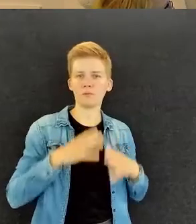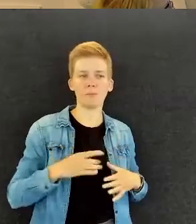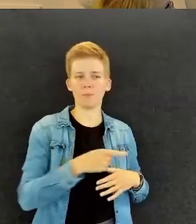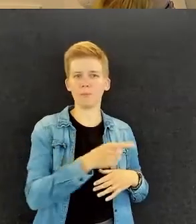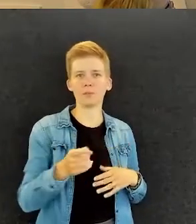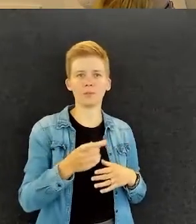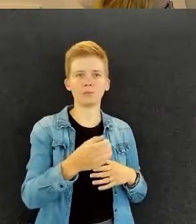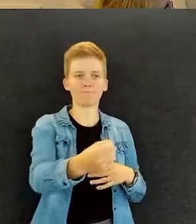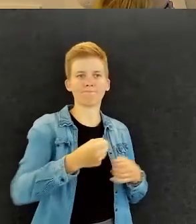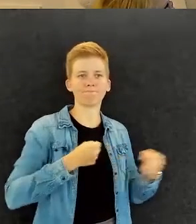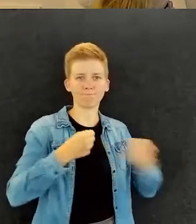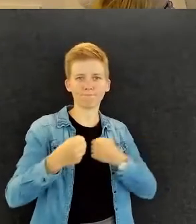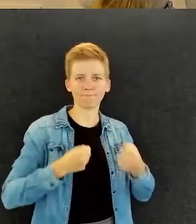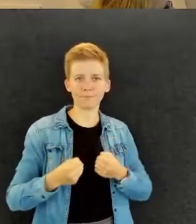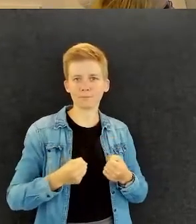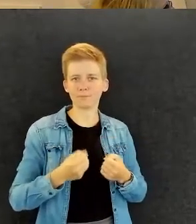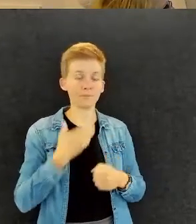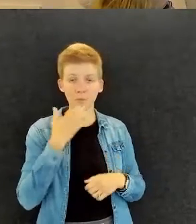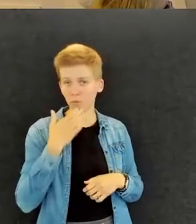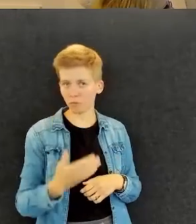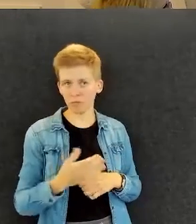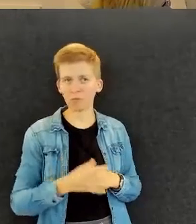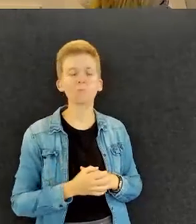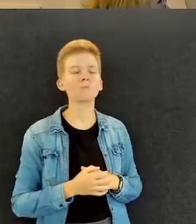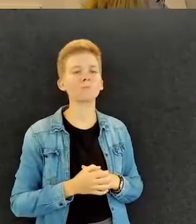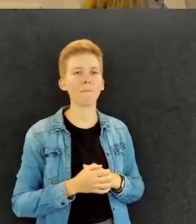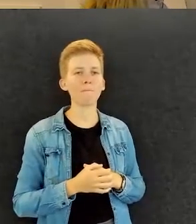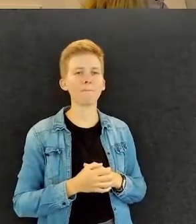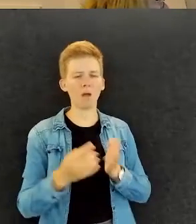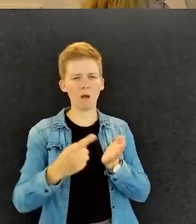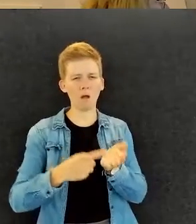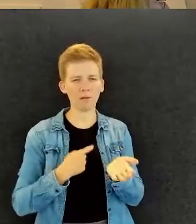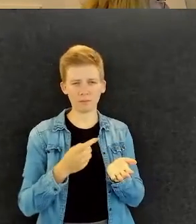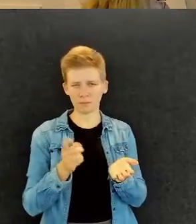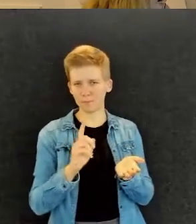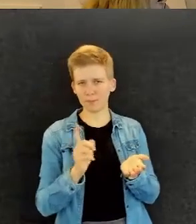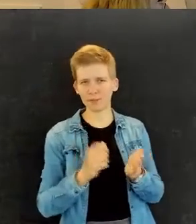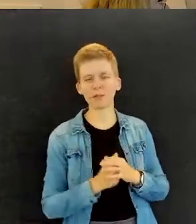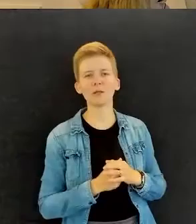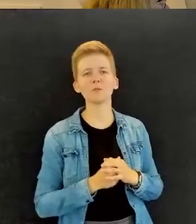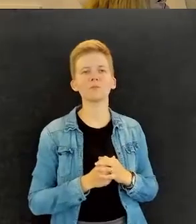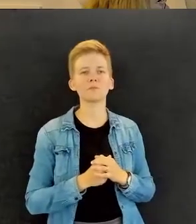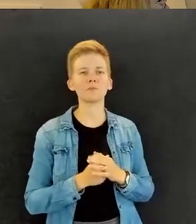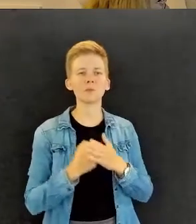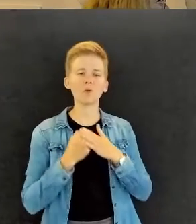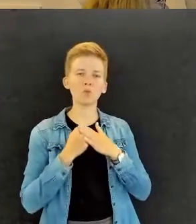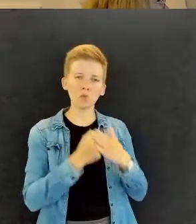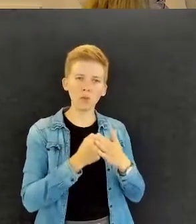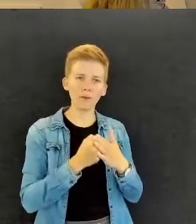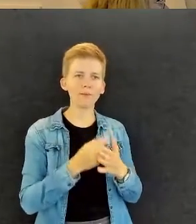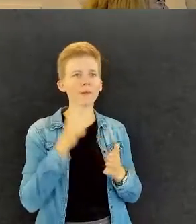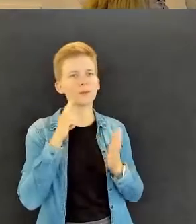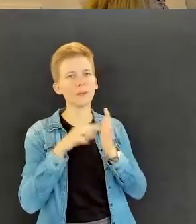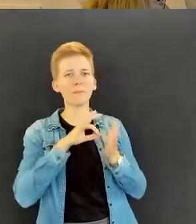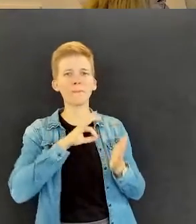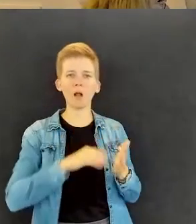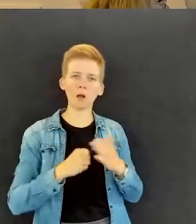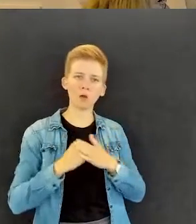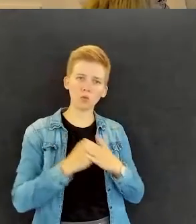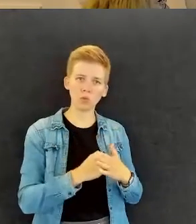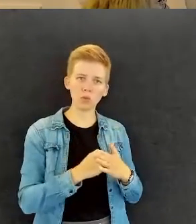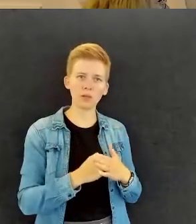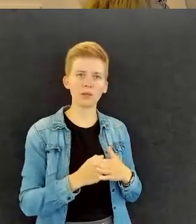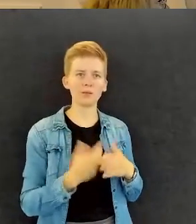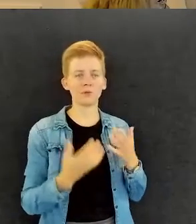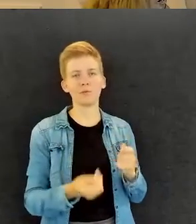Ehkä semmoinen haaste on siinä, että nämä tuet tai ainakin palkkatuki tällä hetkelläkin on